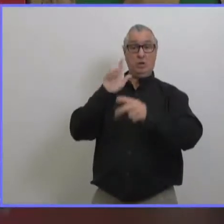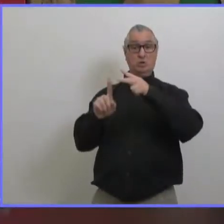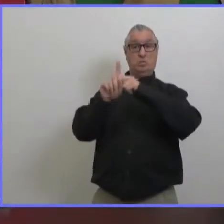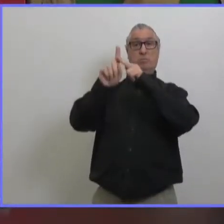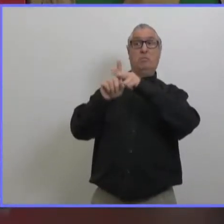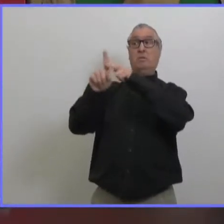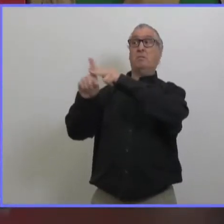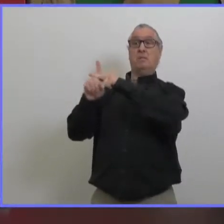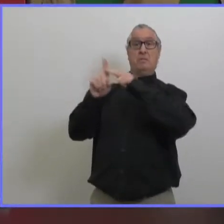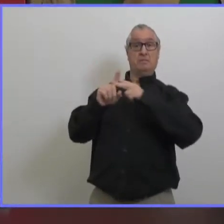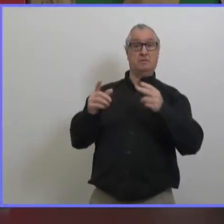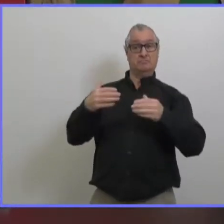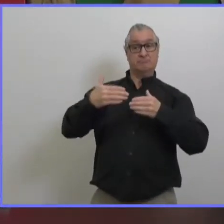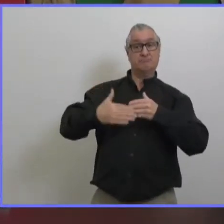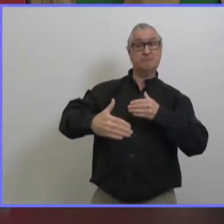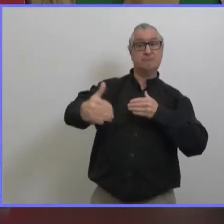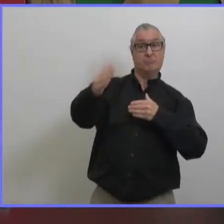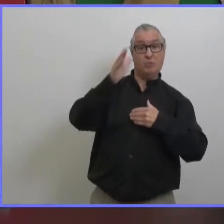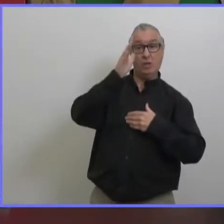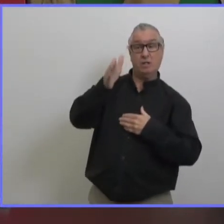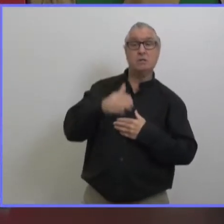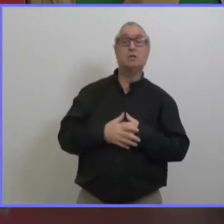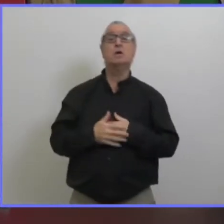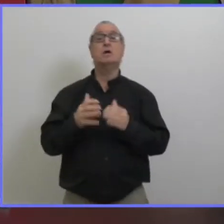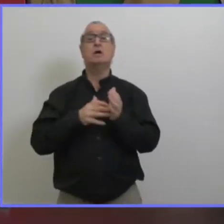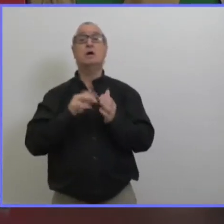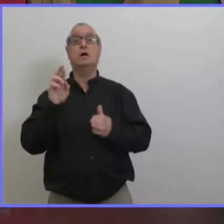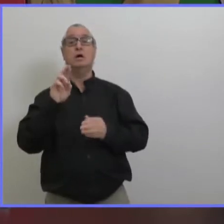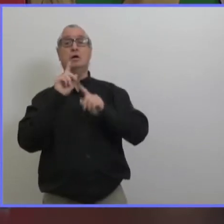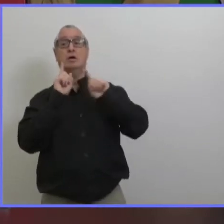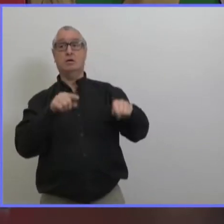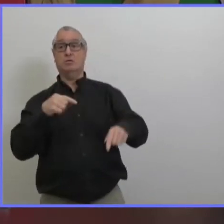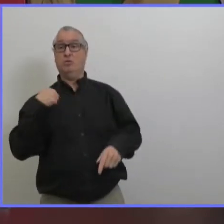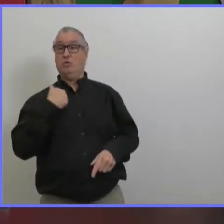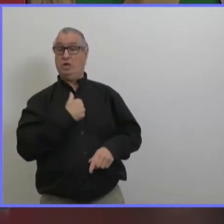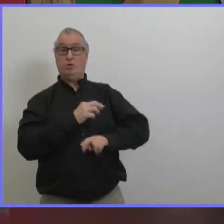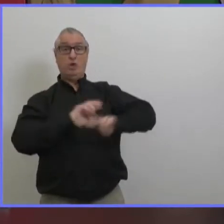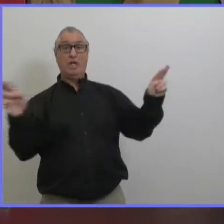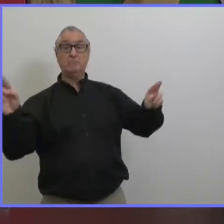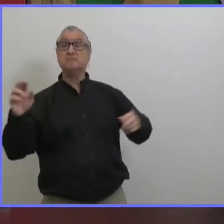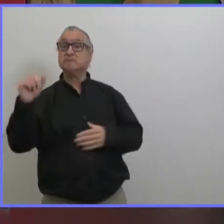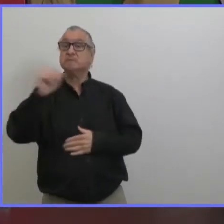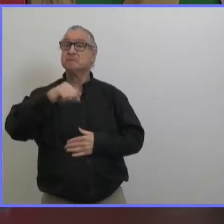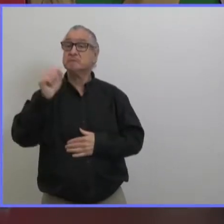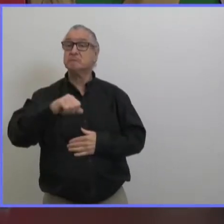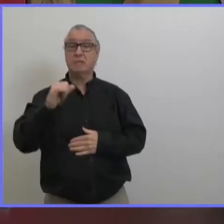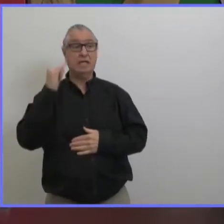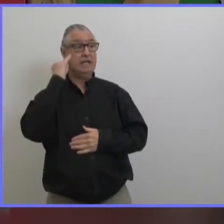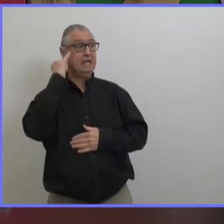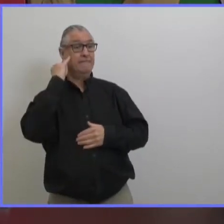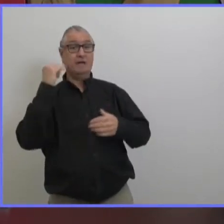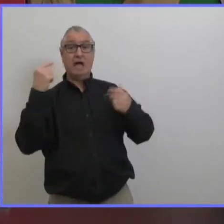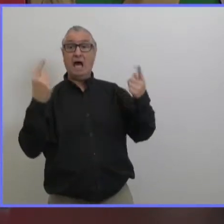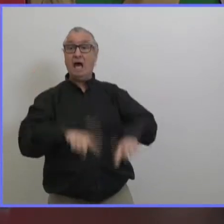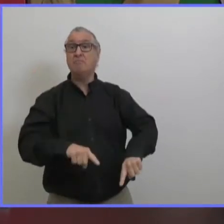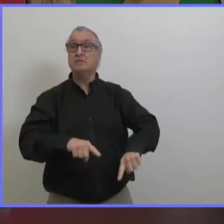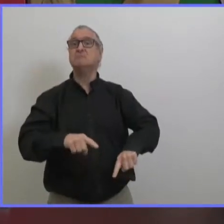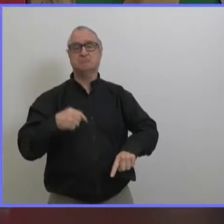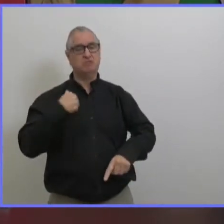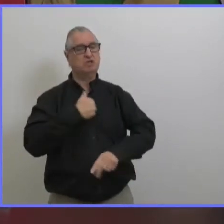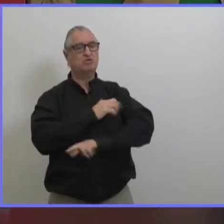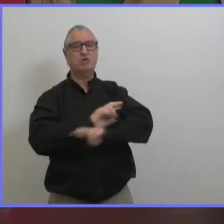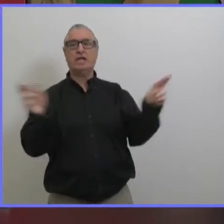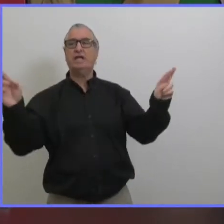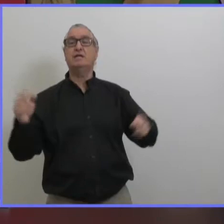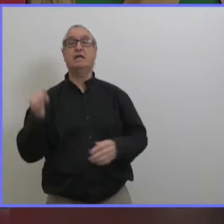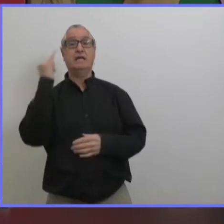arrivent au manitoba un moment ou un autre est que c'est une réalité et bien on se prépare pour ça je crois qu'il faut certainement qu soit prêt pour ça on fait certainement du dépistage